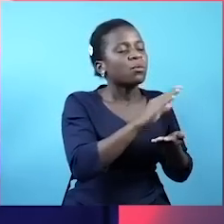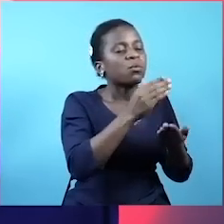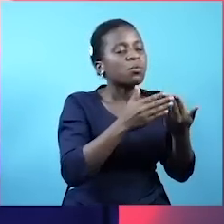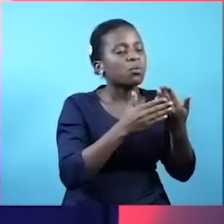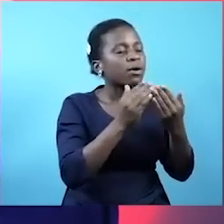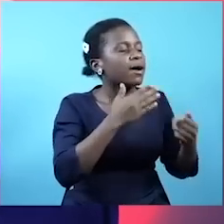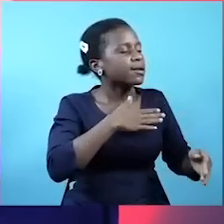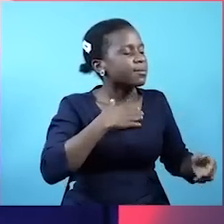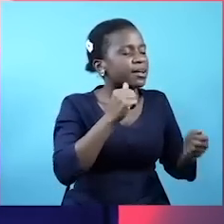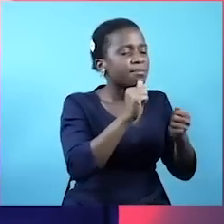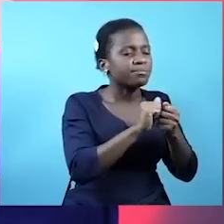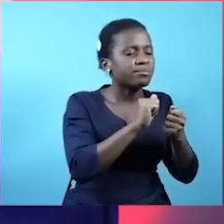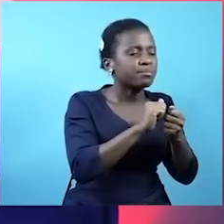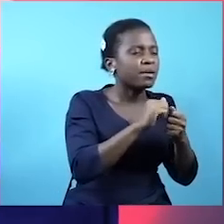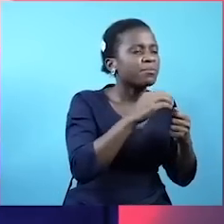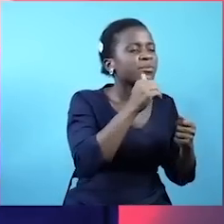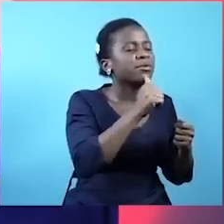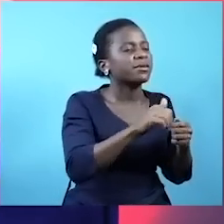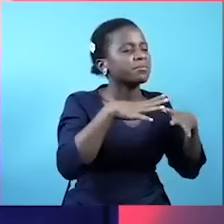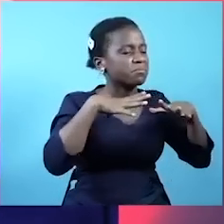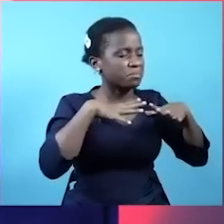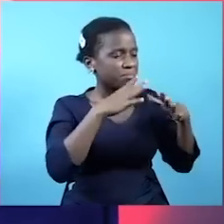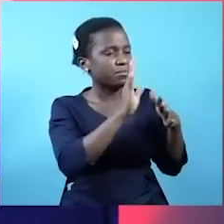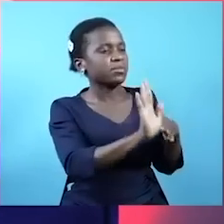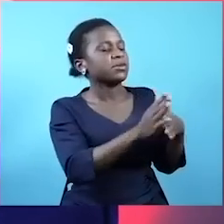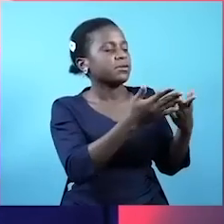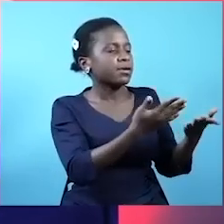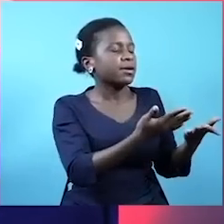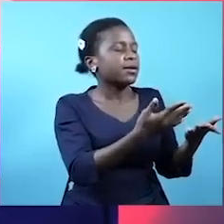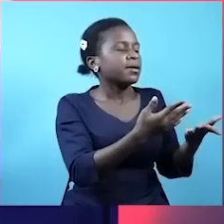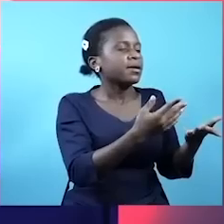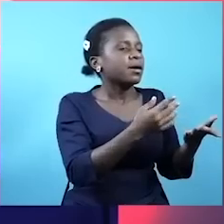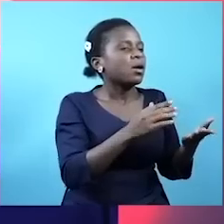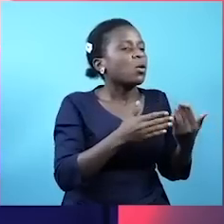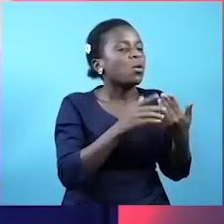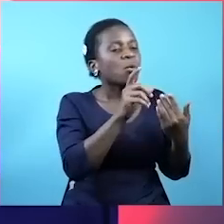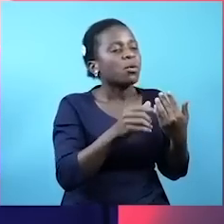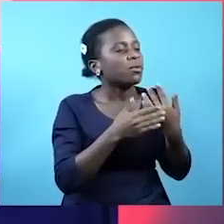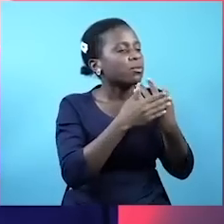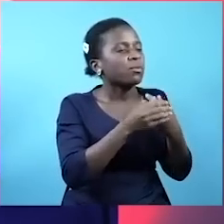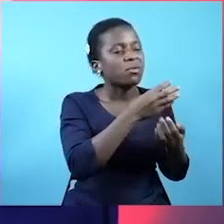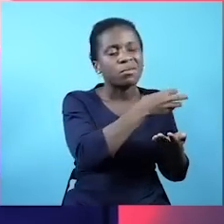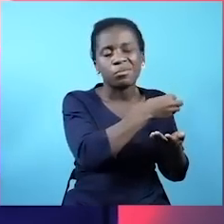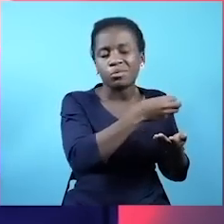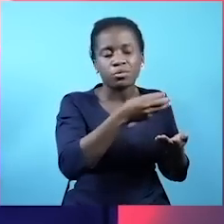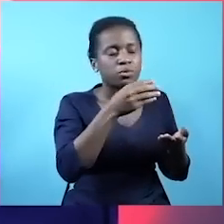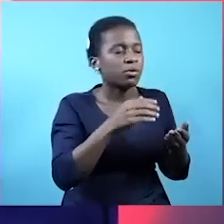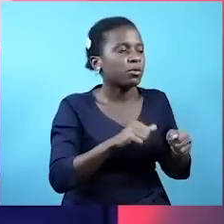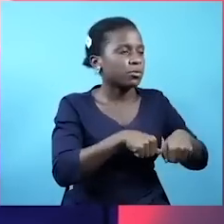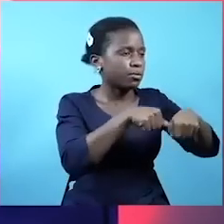Wakamondoa madalakadi. Wakanzisha mfumo wakibunge. Kwa mba mbunge. Kama a taxpayer representative.